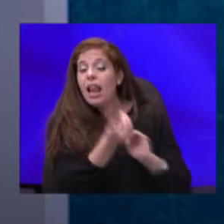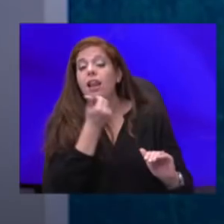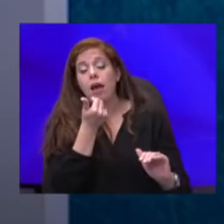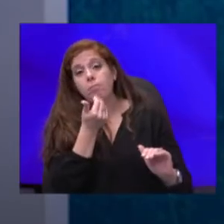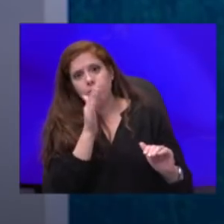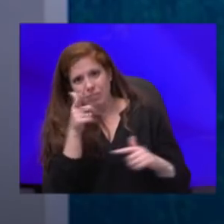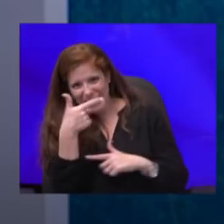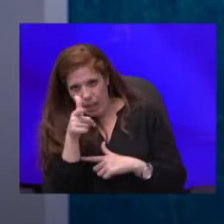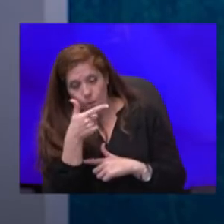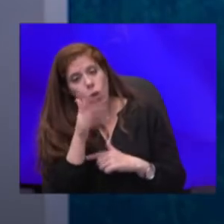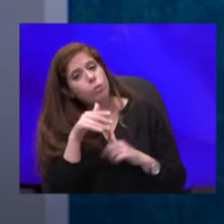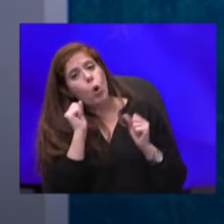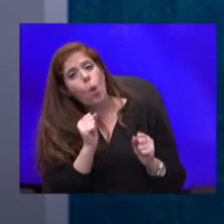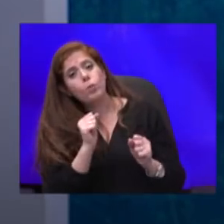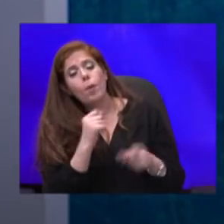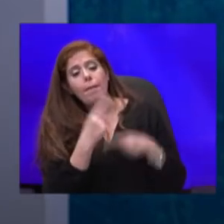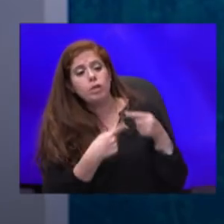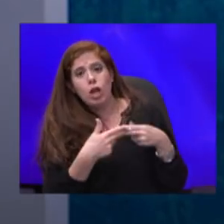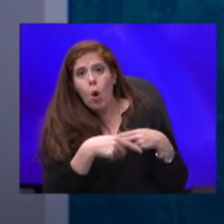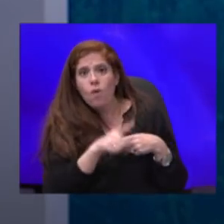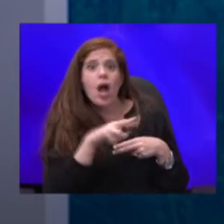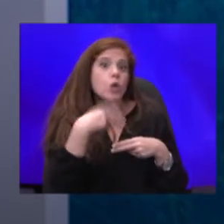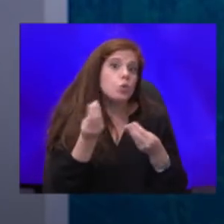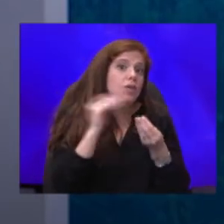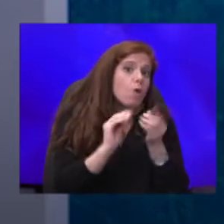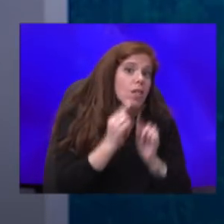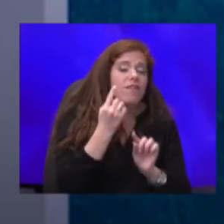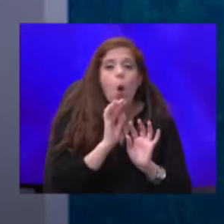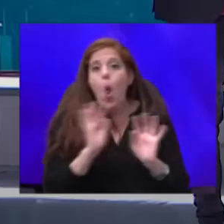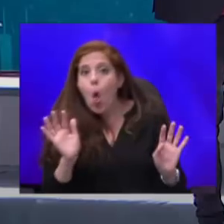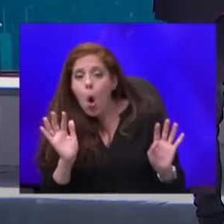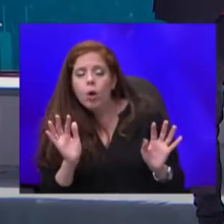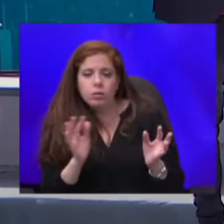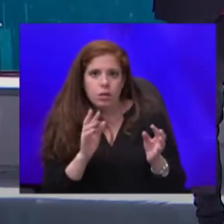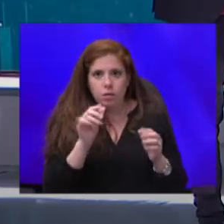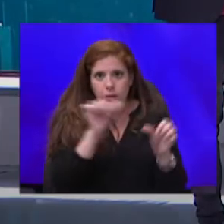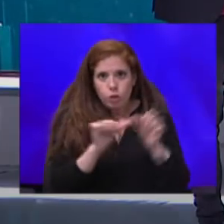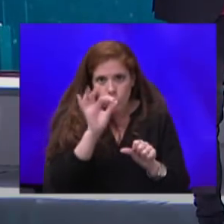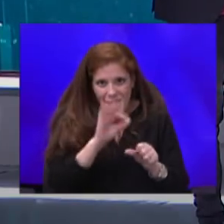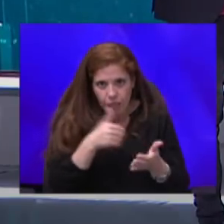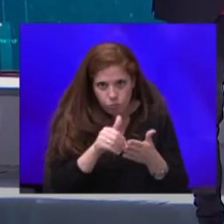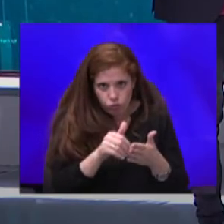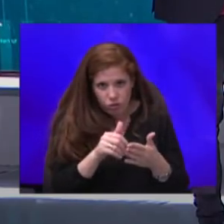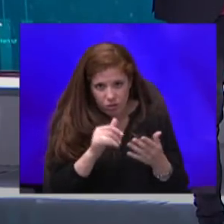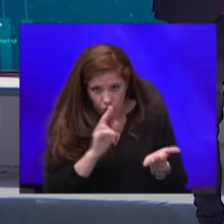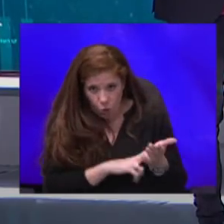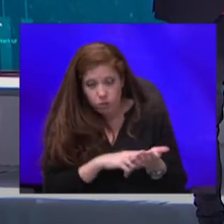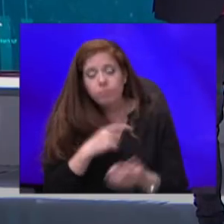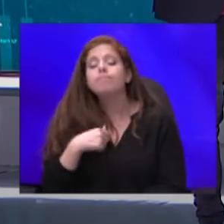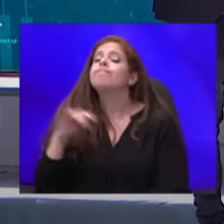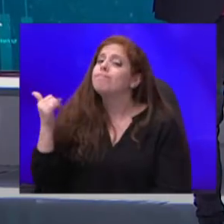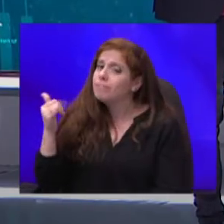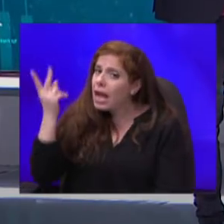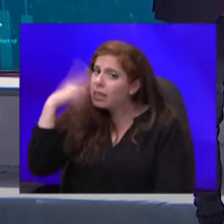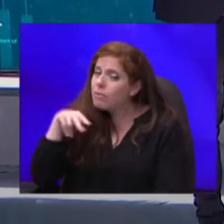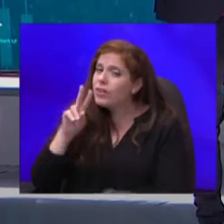נגיד בשנה הקרובה יהיו תפעות לבית, או לא יהיו תפעות לבית, כי הניסו ידעי נערך, אני מבין נכון? אתה מבין נכון, אני מאמין לגמרי